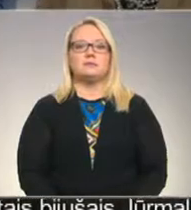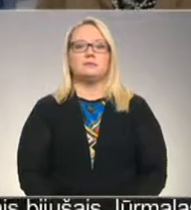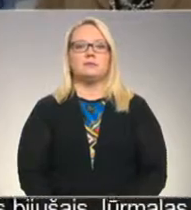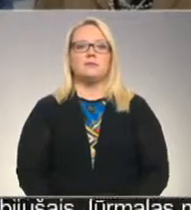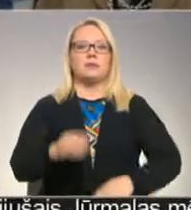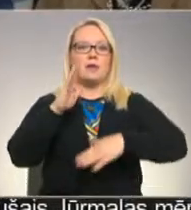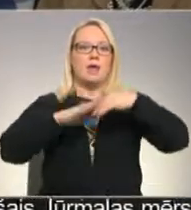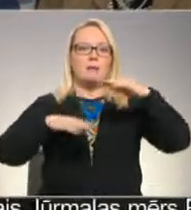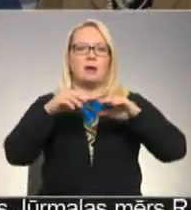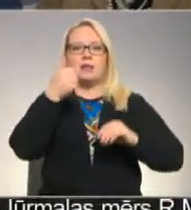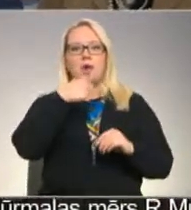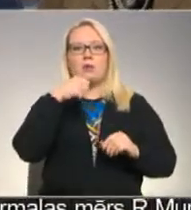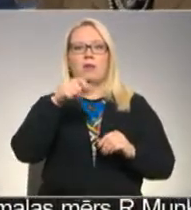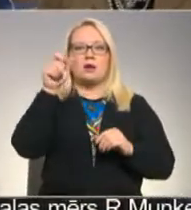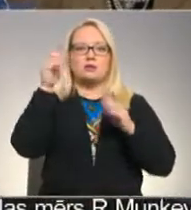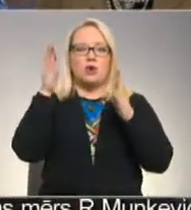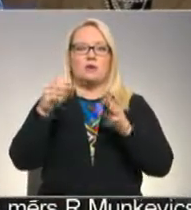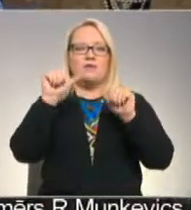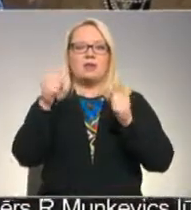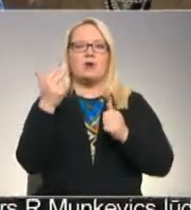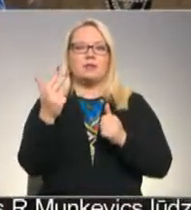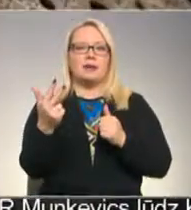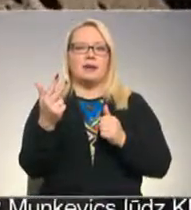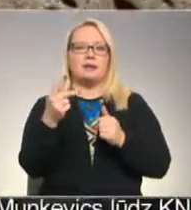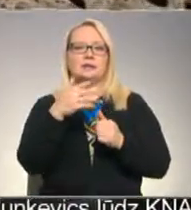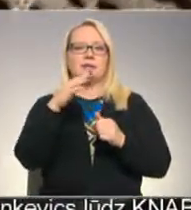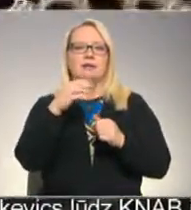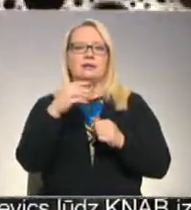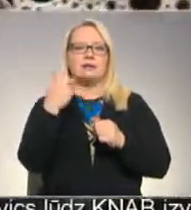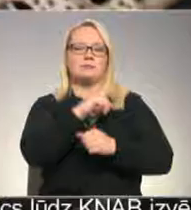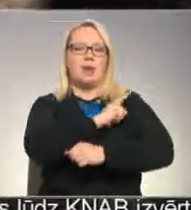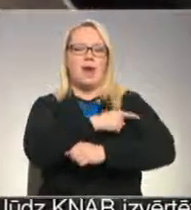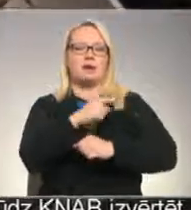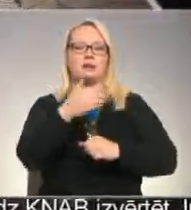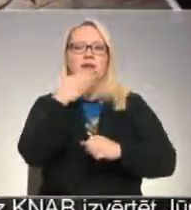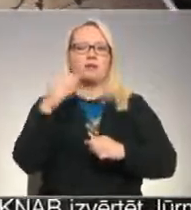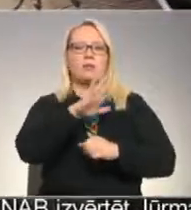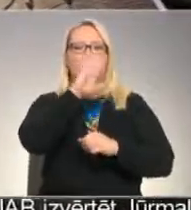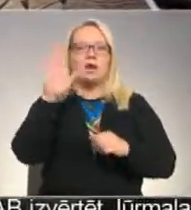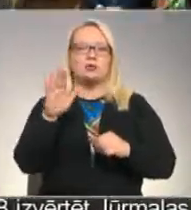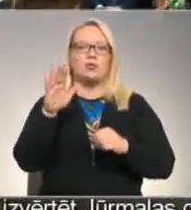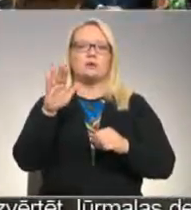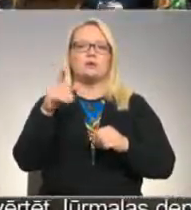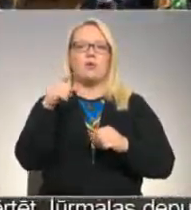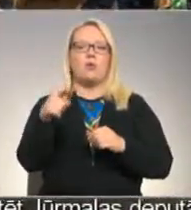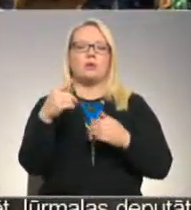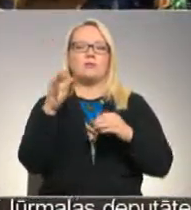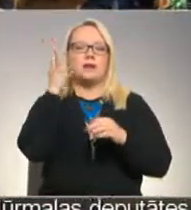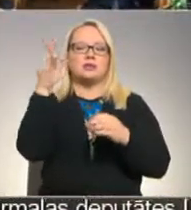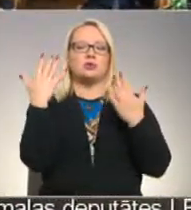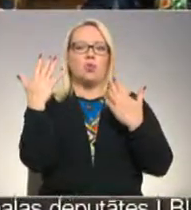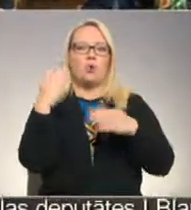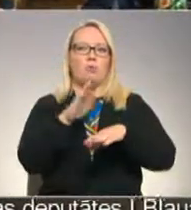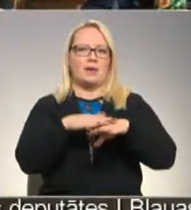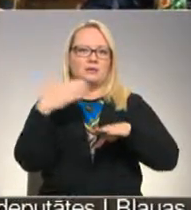Amatnieku personību veido trīs galvenie spēki – sirds siltums, gaišo domu lidojums un precīzes roku pieskāriens ar šādiem vārdiem preļu